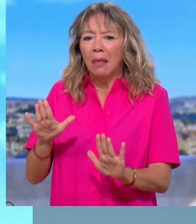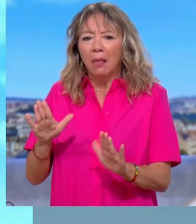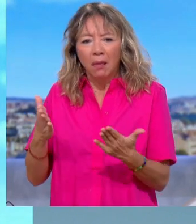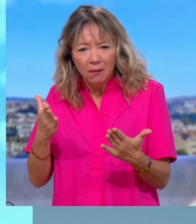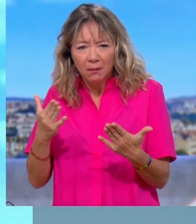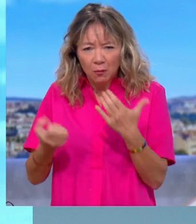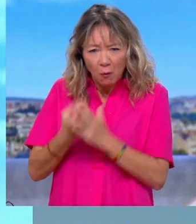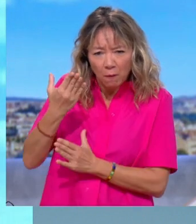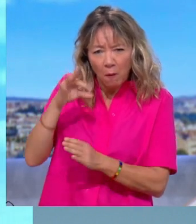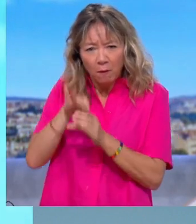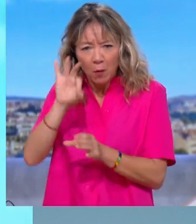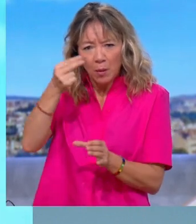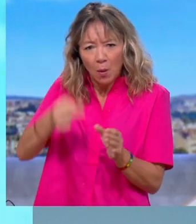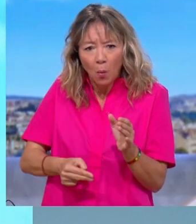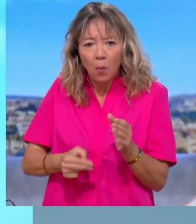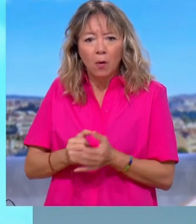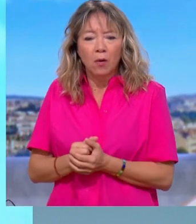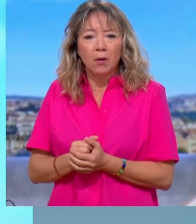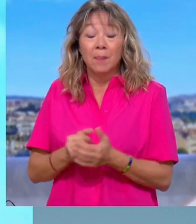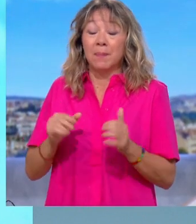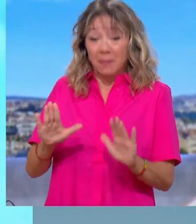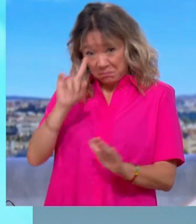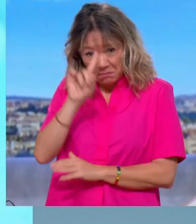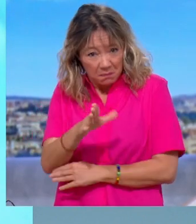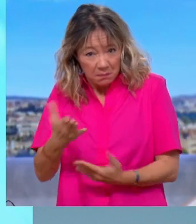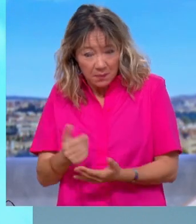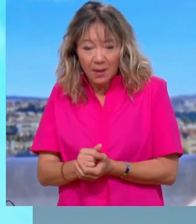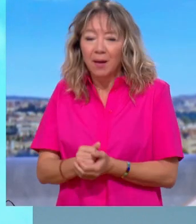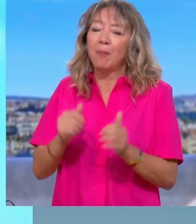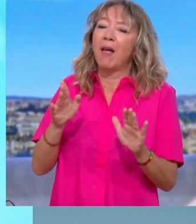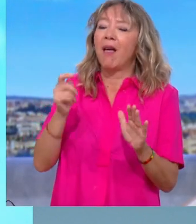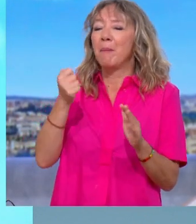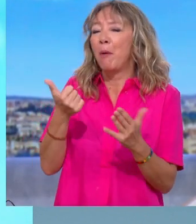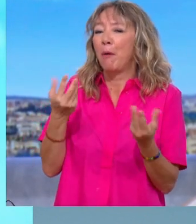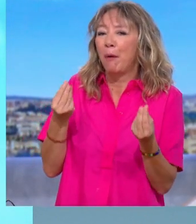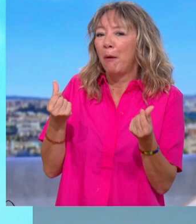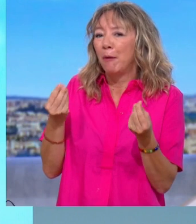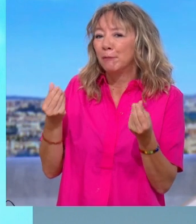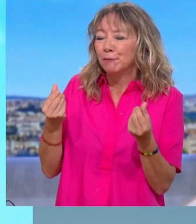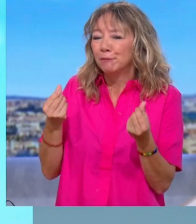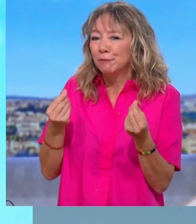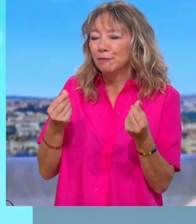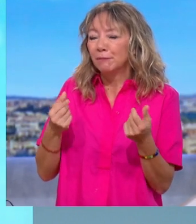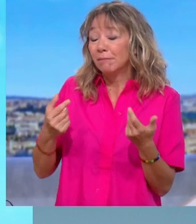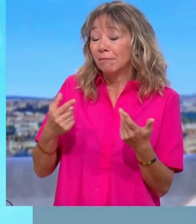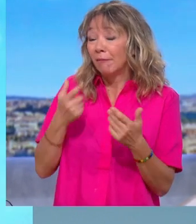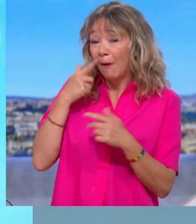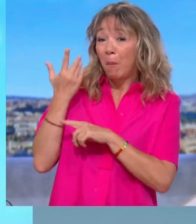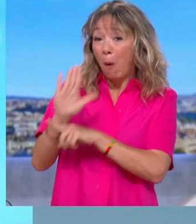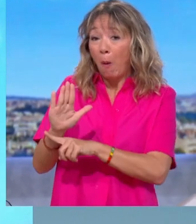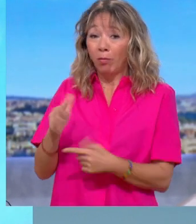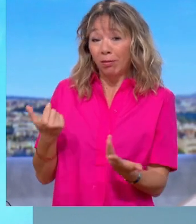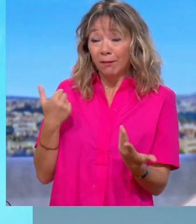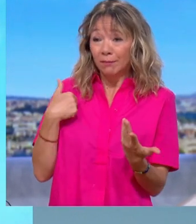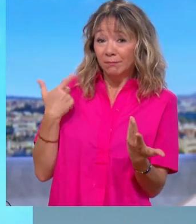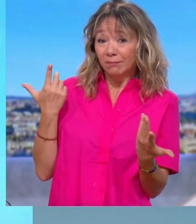sujets. Qu'est-ce que vous en pensez ? C'est l'opération d'un camouflage d'une impuissance, un président qui n